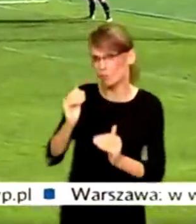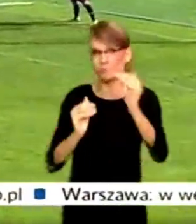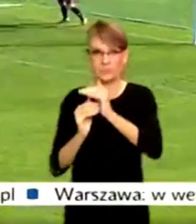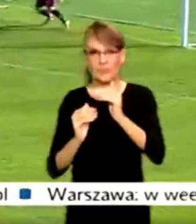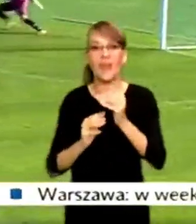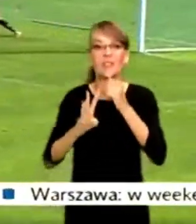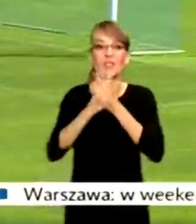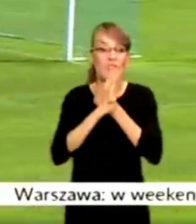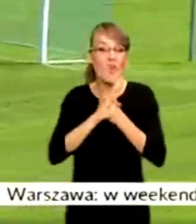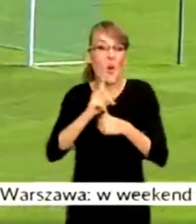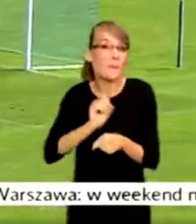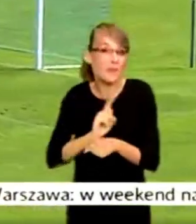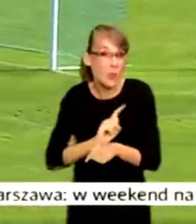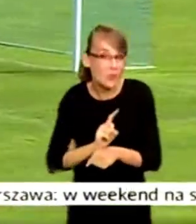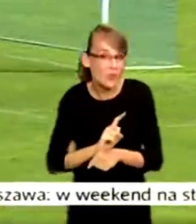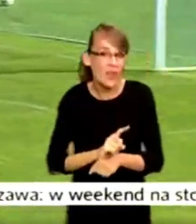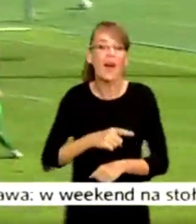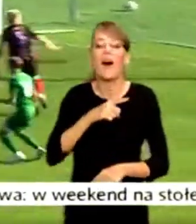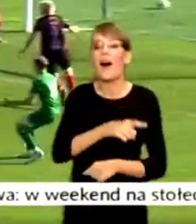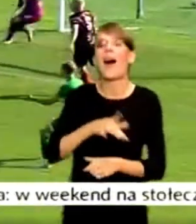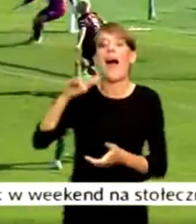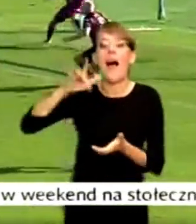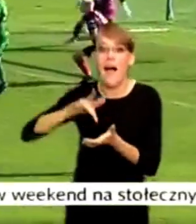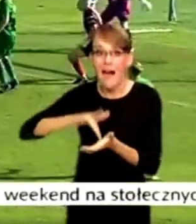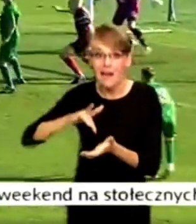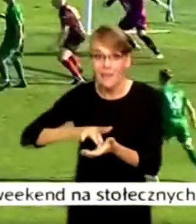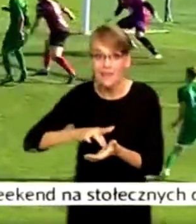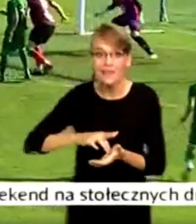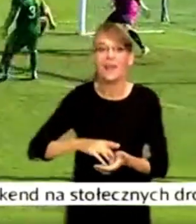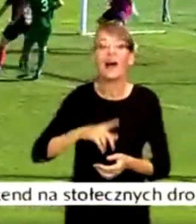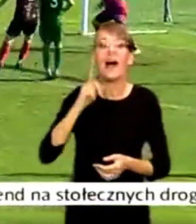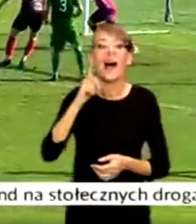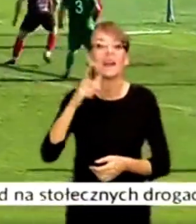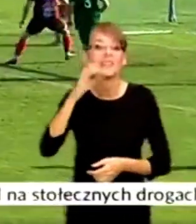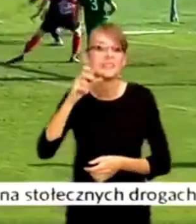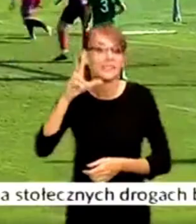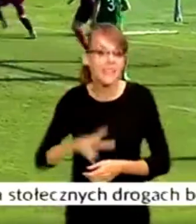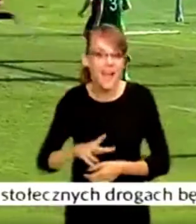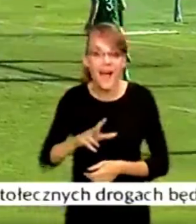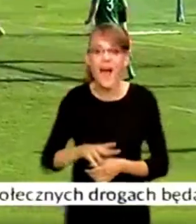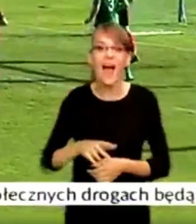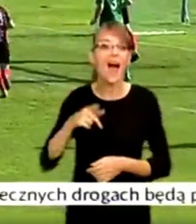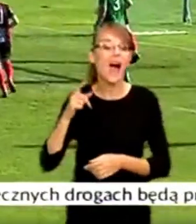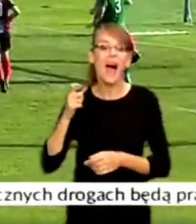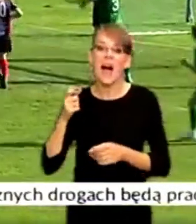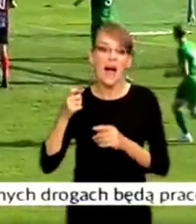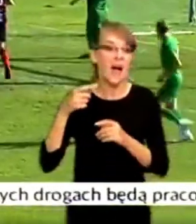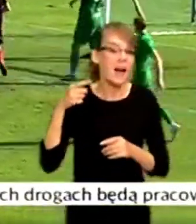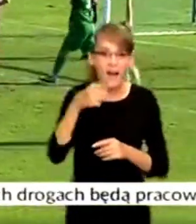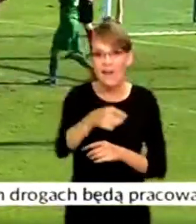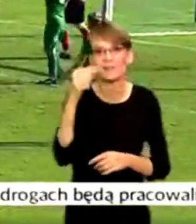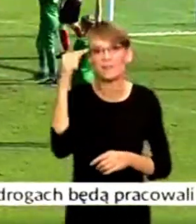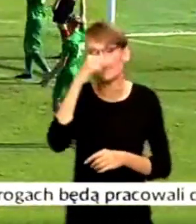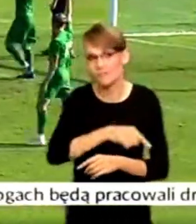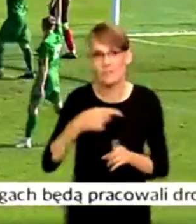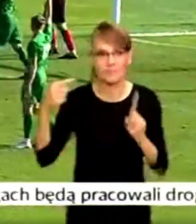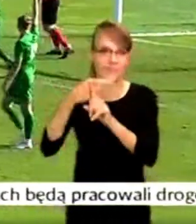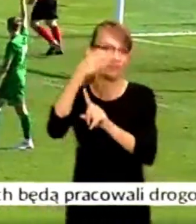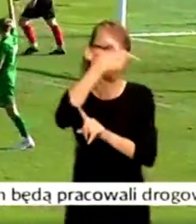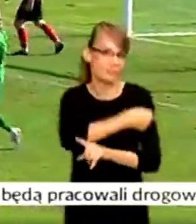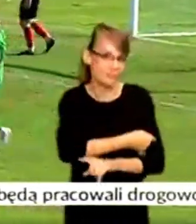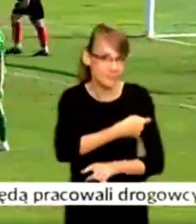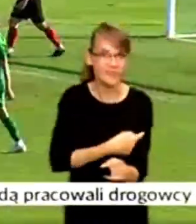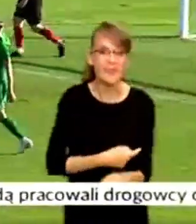W 90 minucie gospodarze otrzymali rzut karny, ale Arkadiusz Ciach zamiast do bramki trafił w poprzeczkę. W szczęście